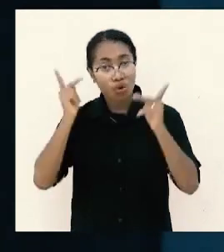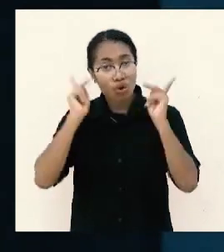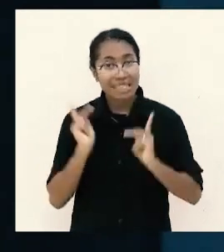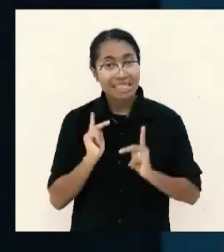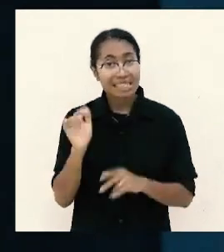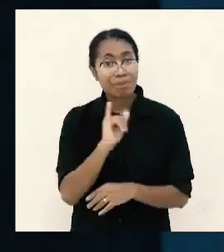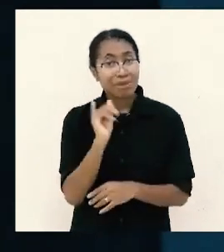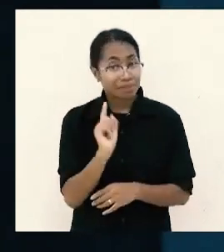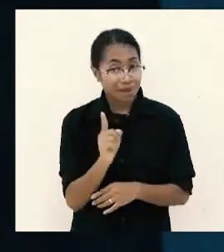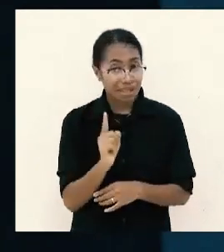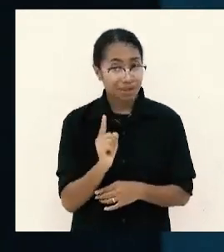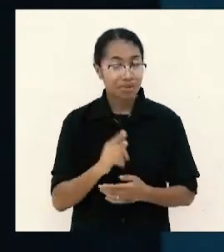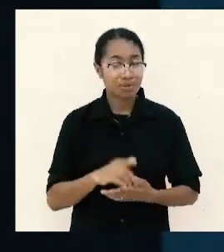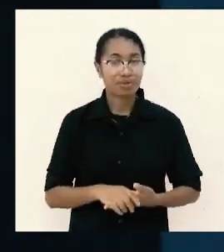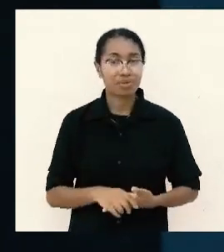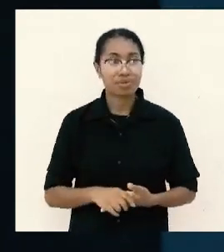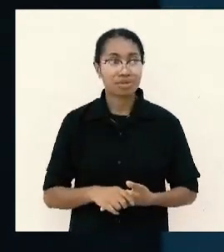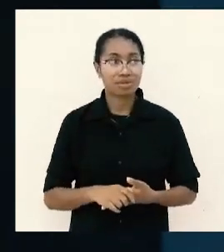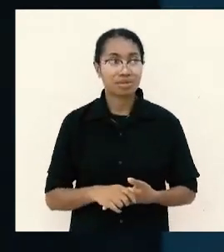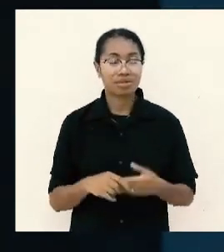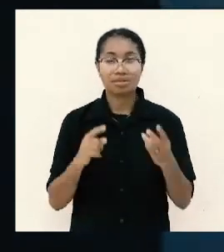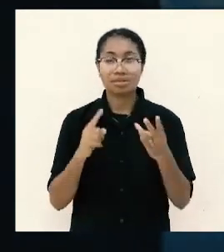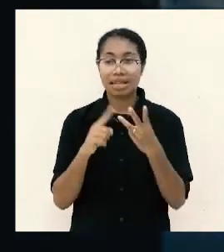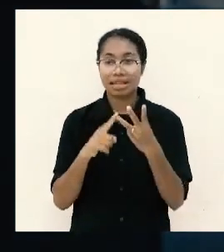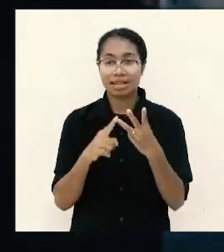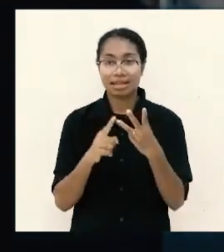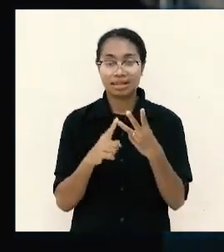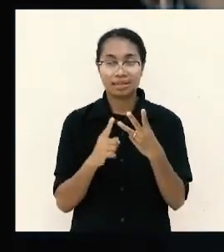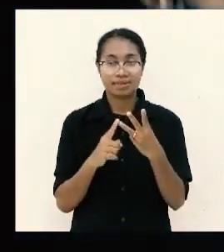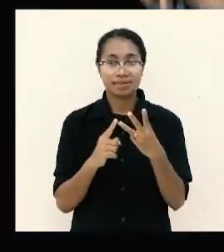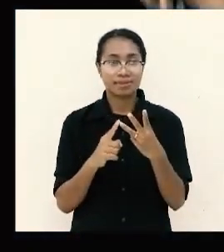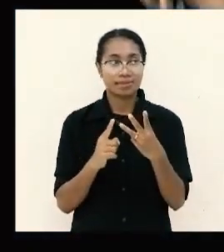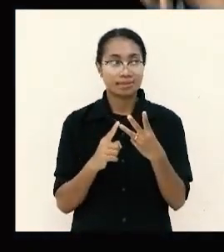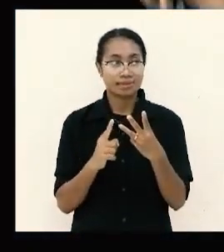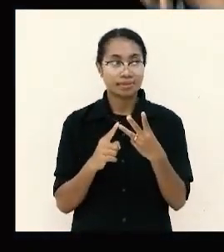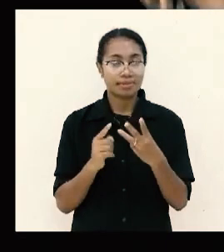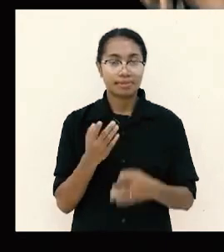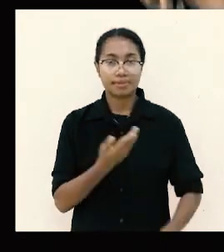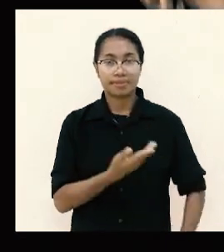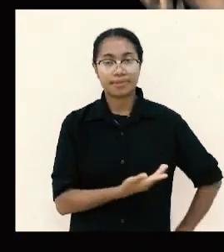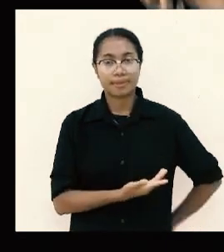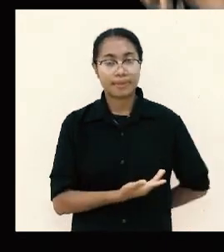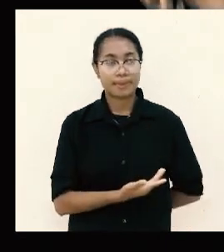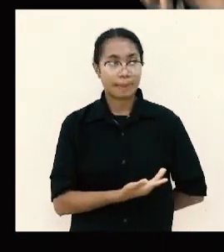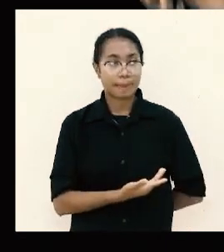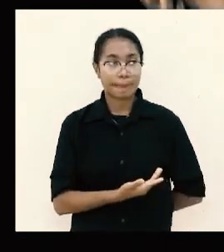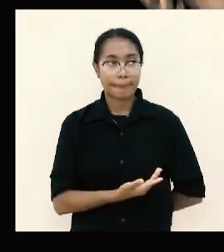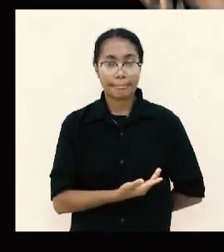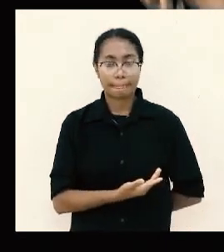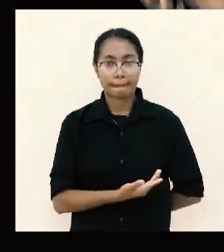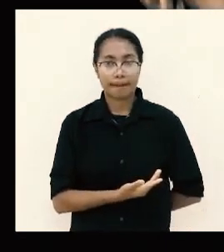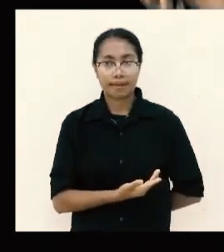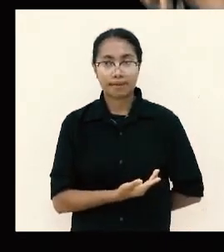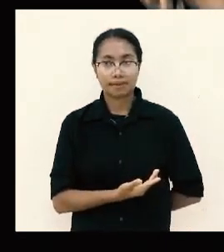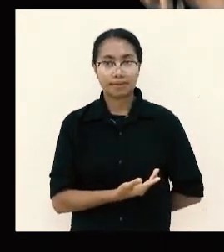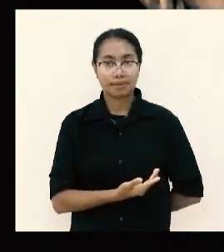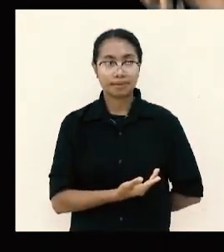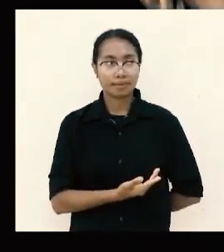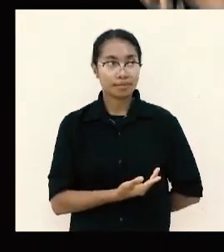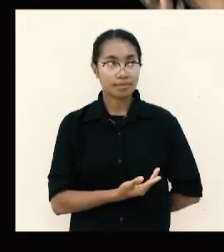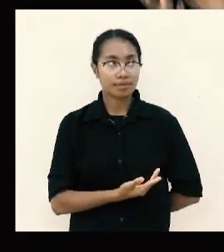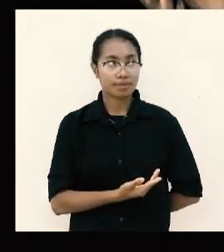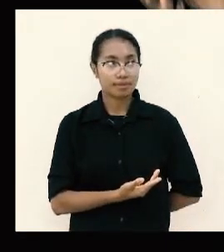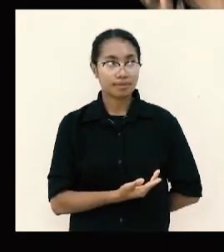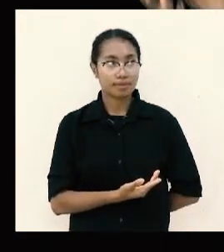hal yang ketiga Paulus katakan dia merasa puas dalam